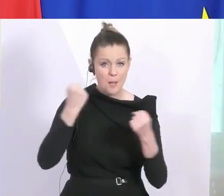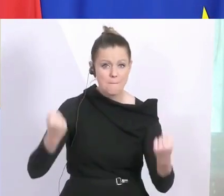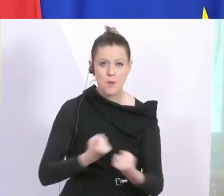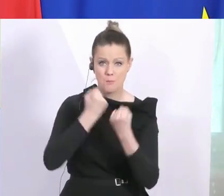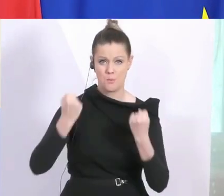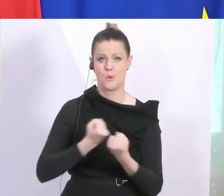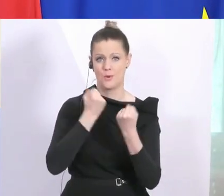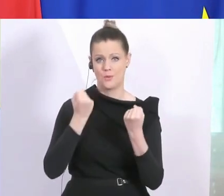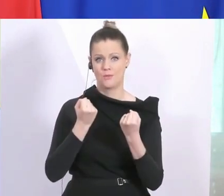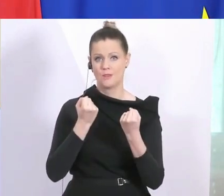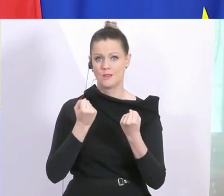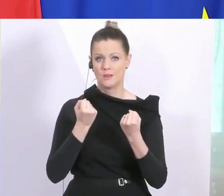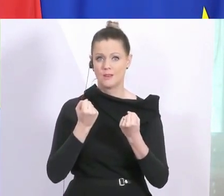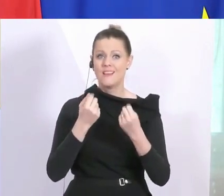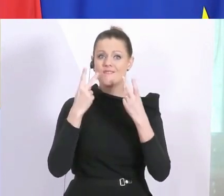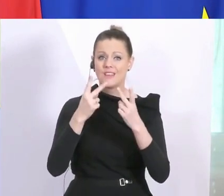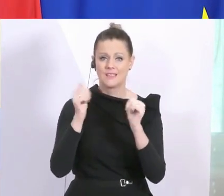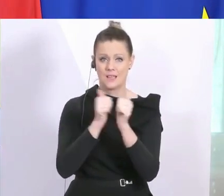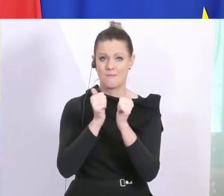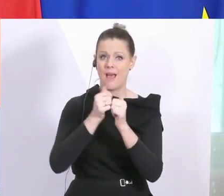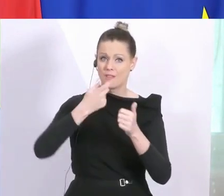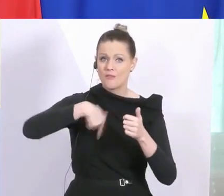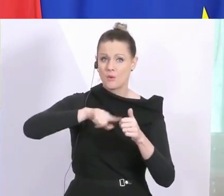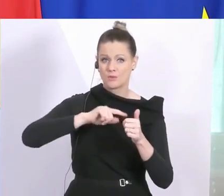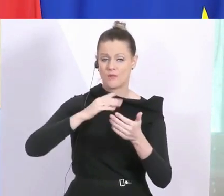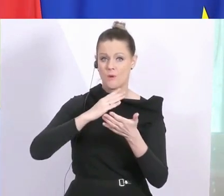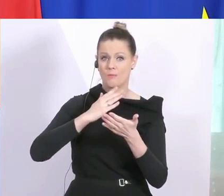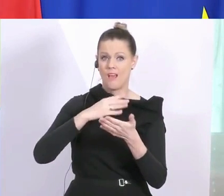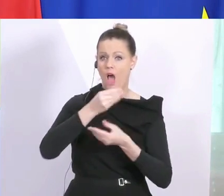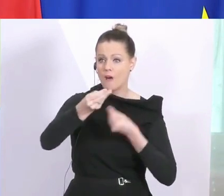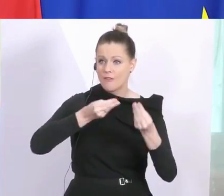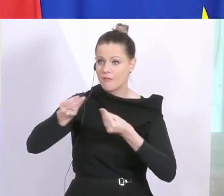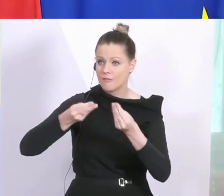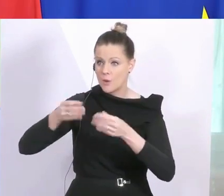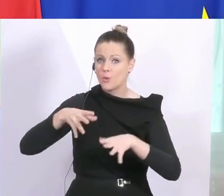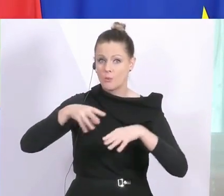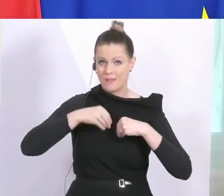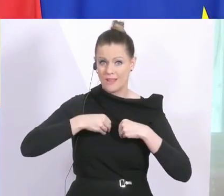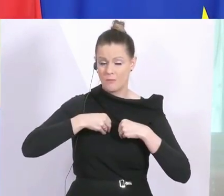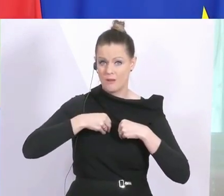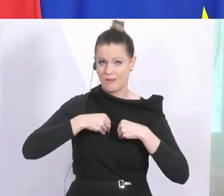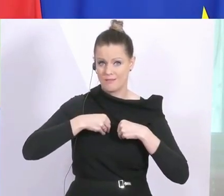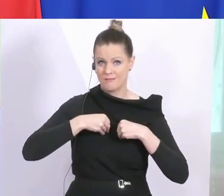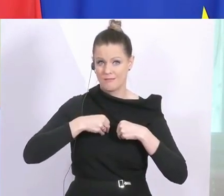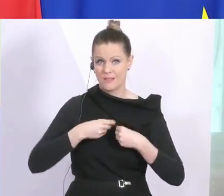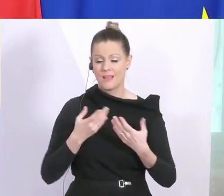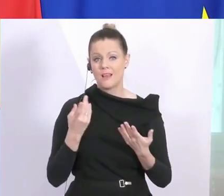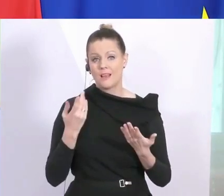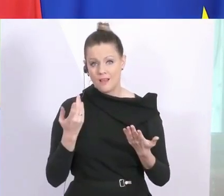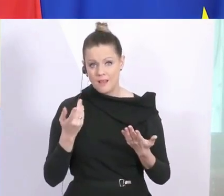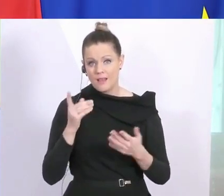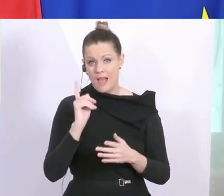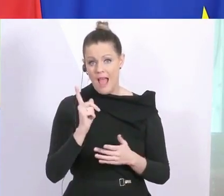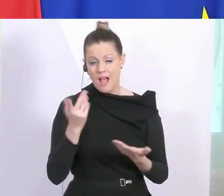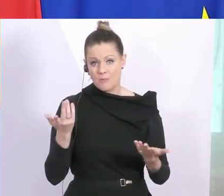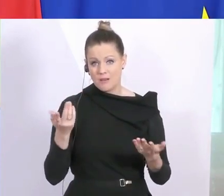auch wichtige Partner für uns, weil sie die Verteilung an die Bevölkerung übernehmen für uns. Aber sie